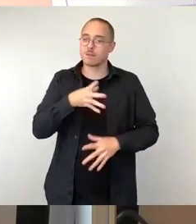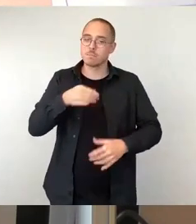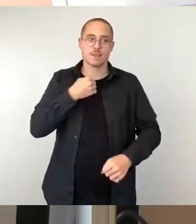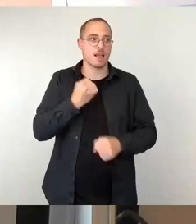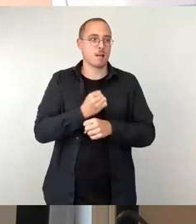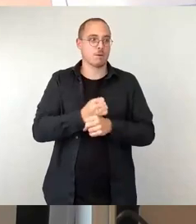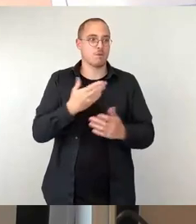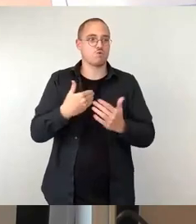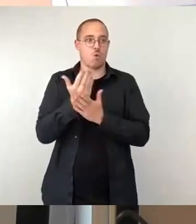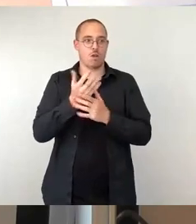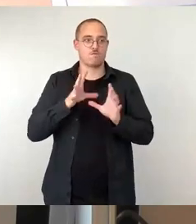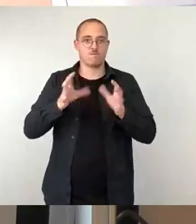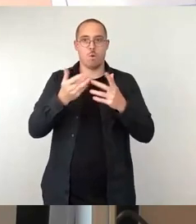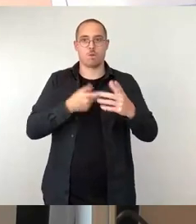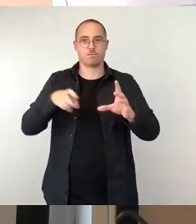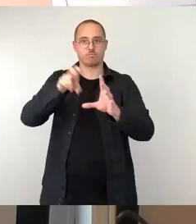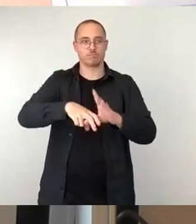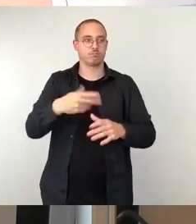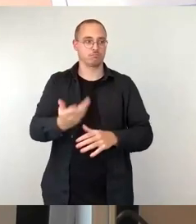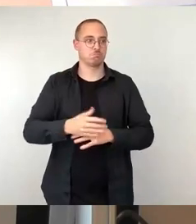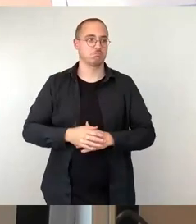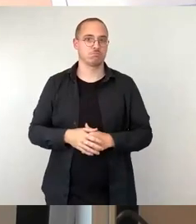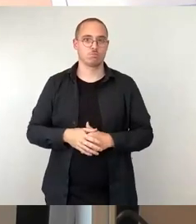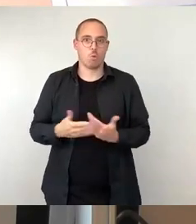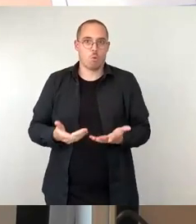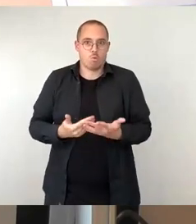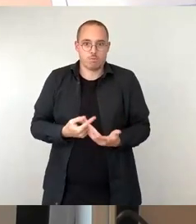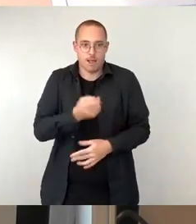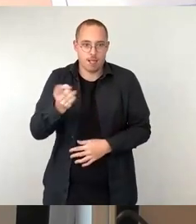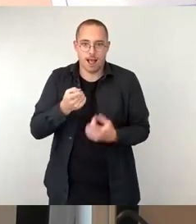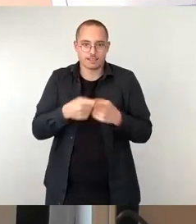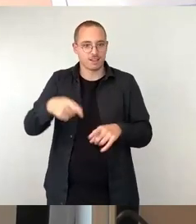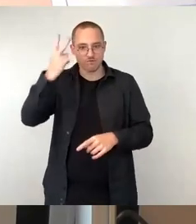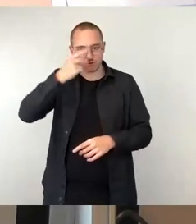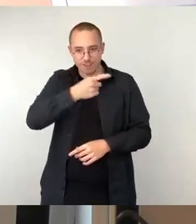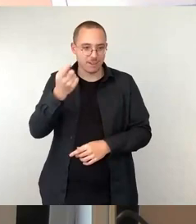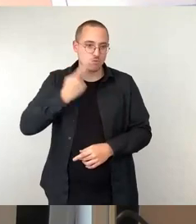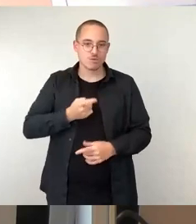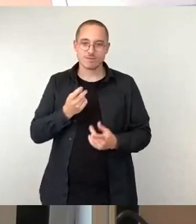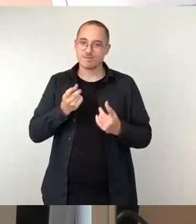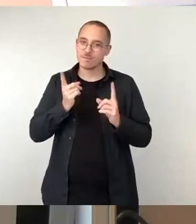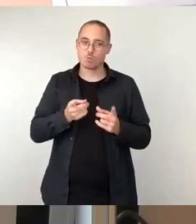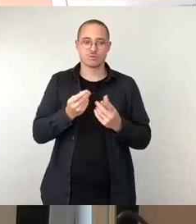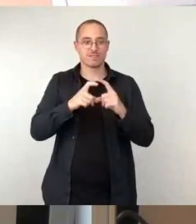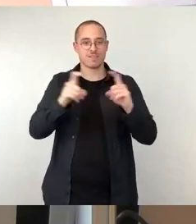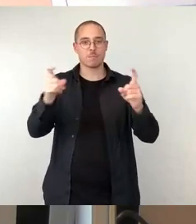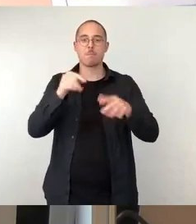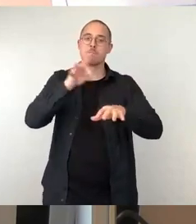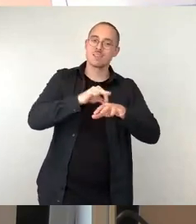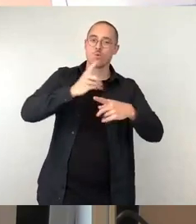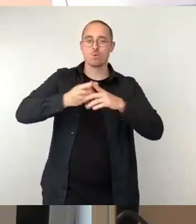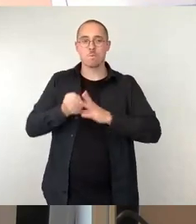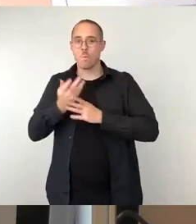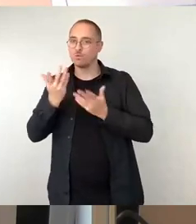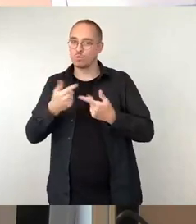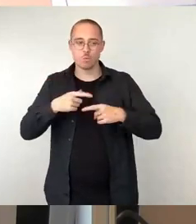anders verstehen Sie es ja nicht. Ich muss ja mit Bienen und Blumen kommen. Nun werden natürlich trotzdem einige auf die